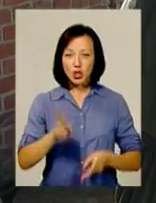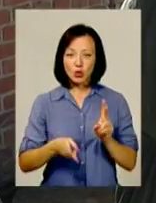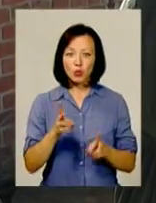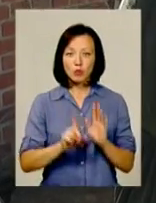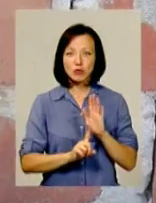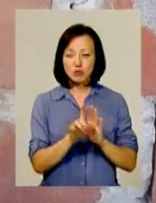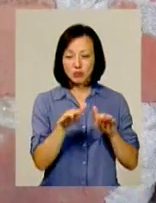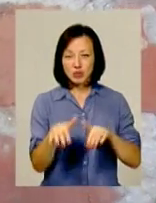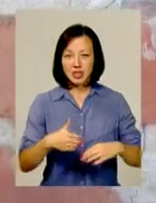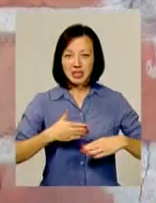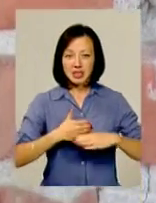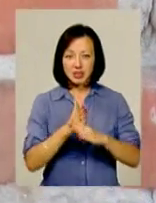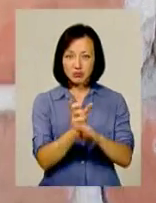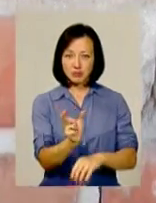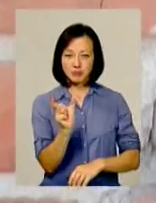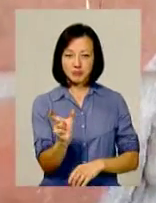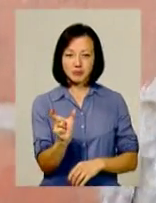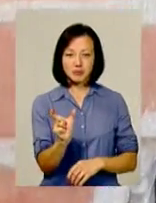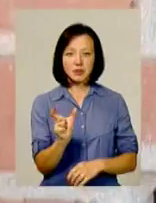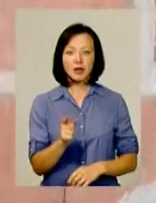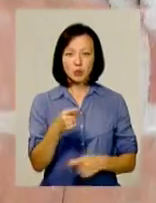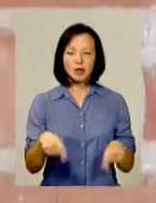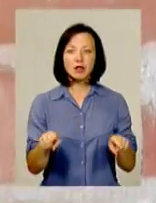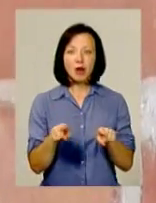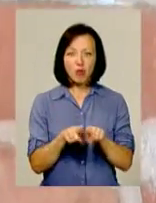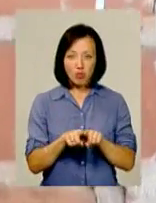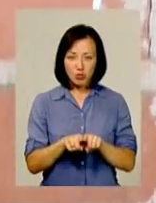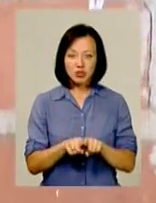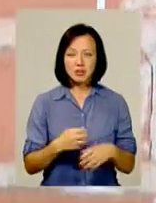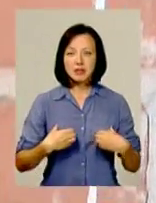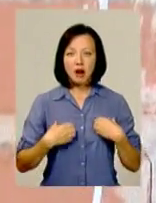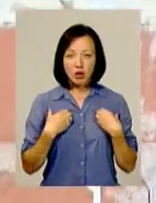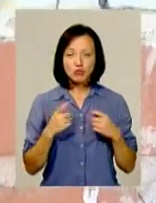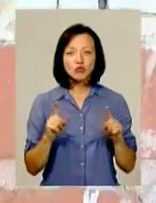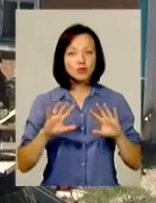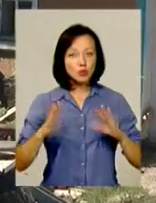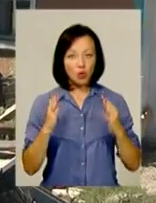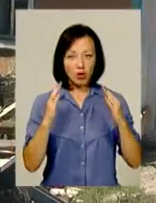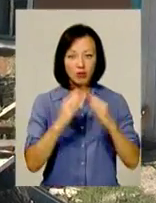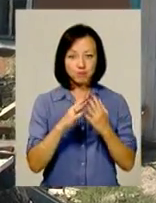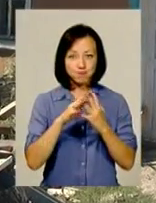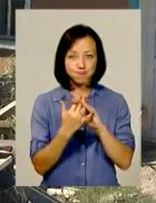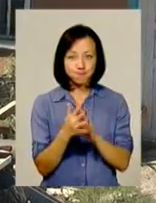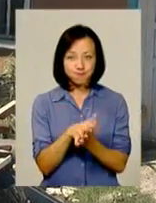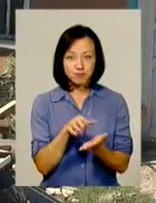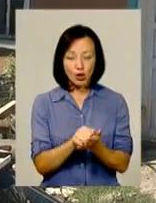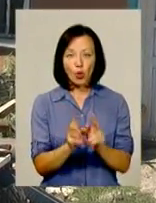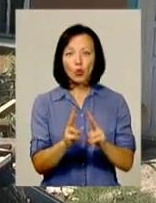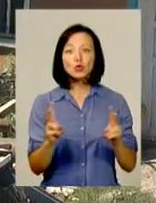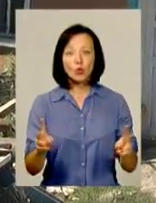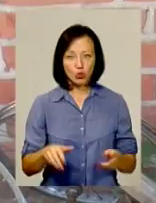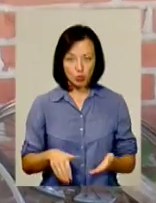сповзати, тріщини завширшки в теретину цеглини. Йому також, як решті жителів, страшно. А що як у селя геть зруйнується? Хто йому